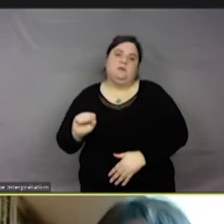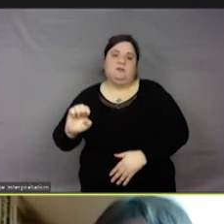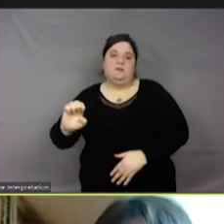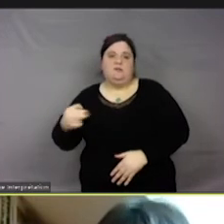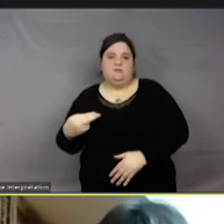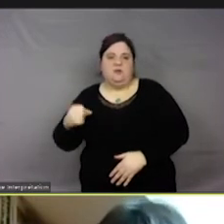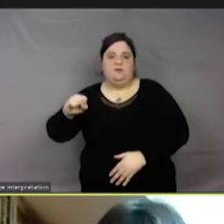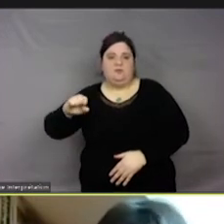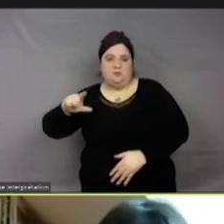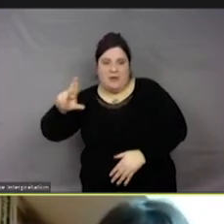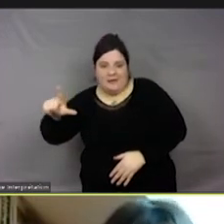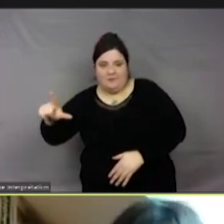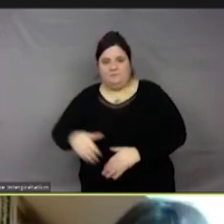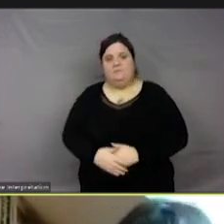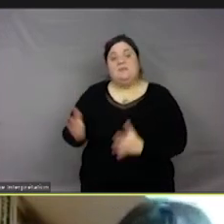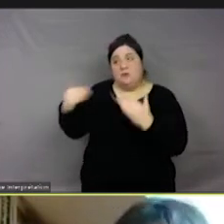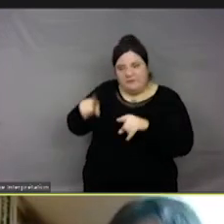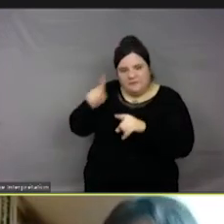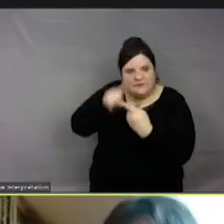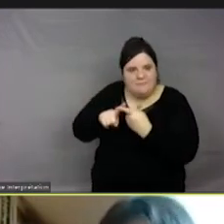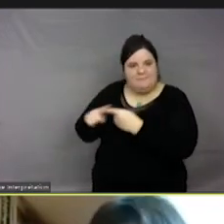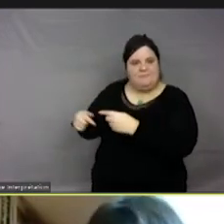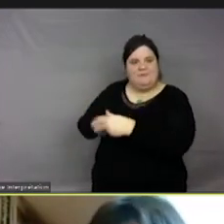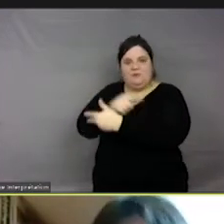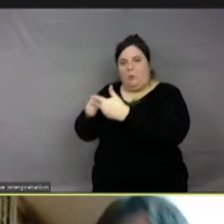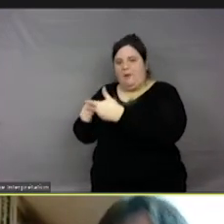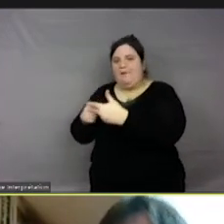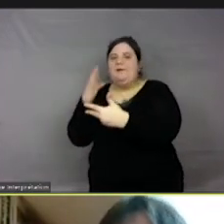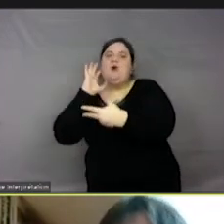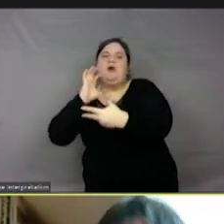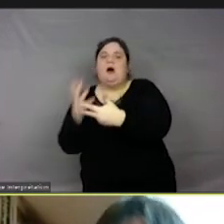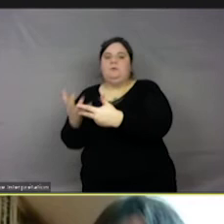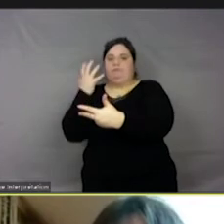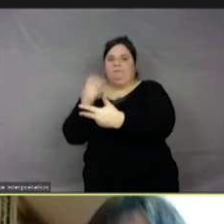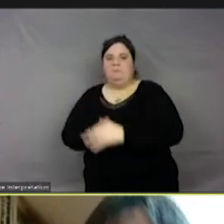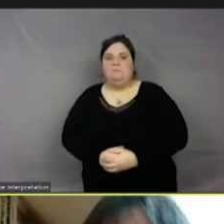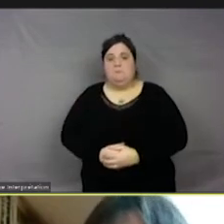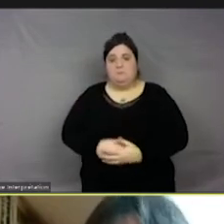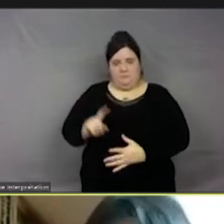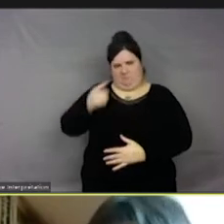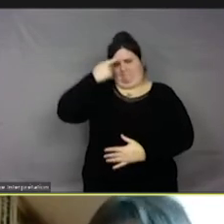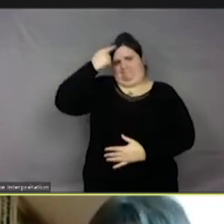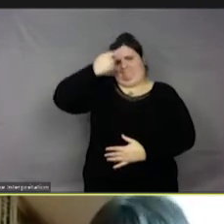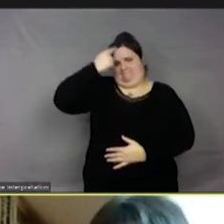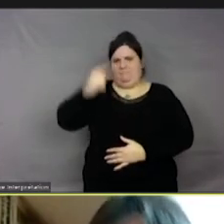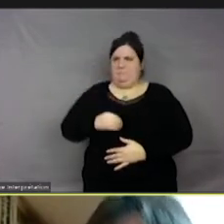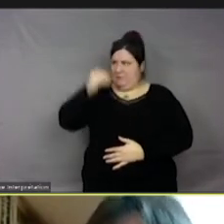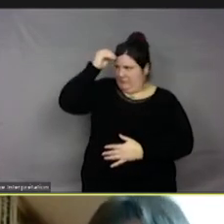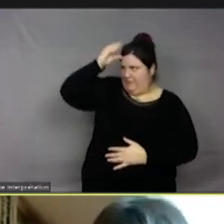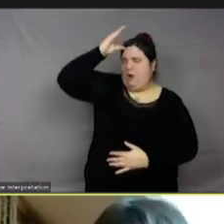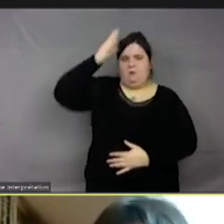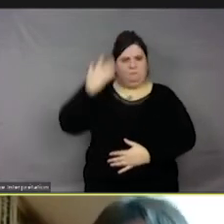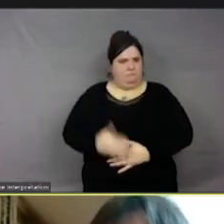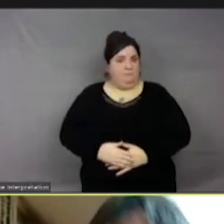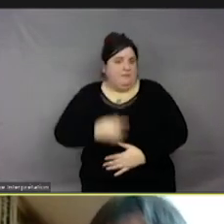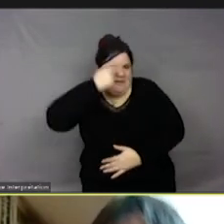essiant », essiamment », c'est-à-dire intelligemment, qui a du savoir. L'essiance, c'est le savoir, c'est